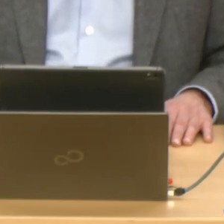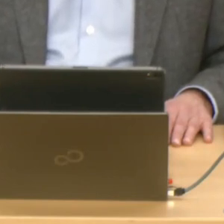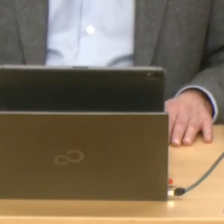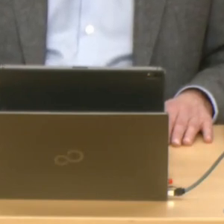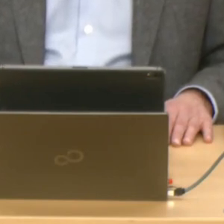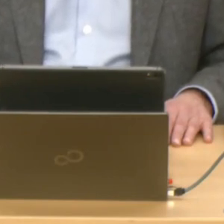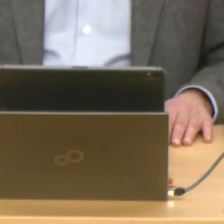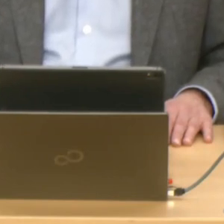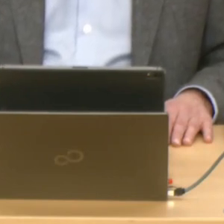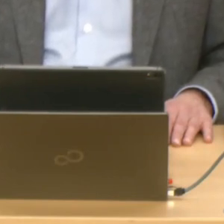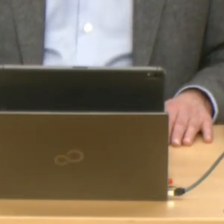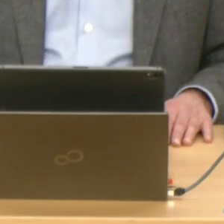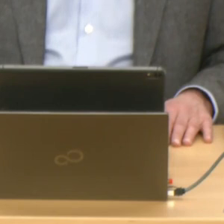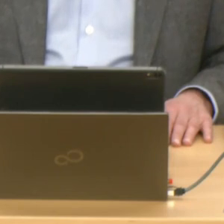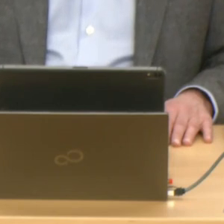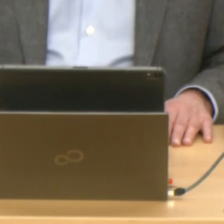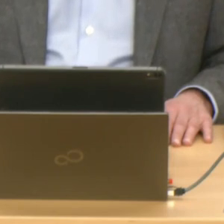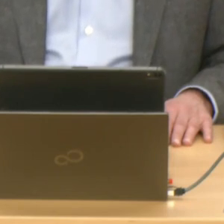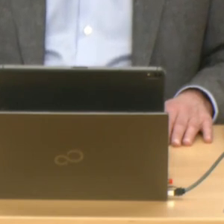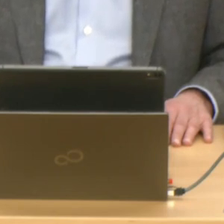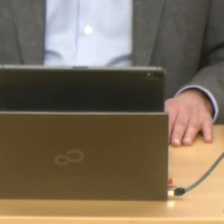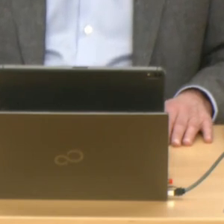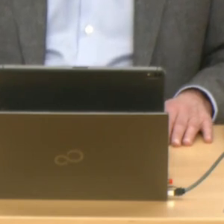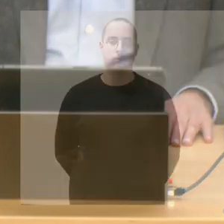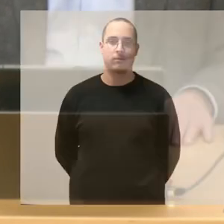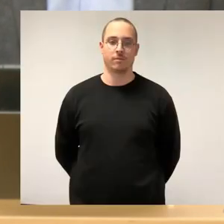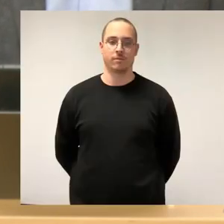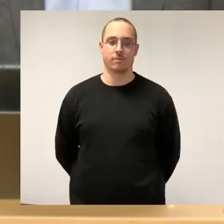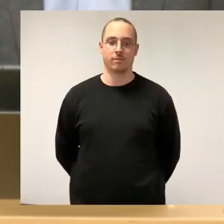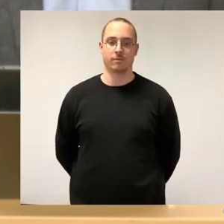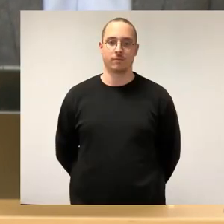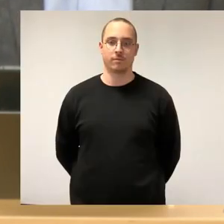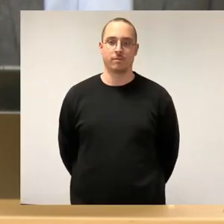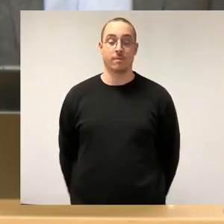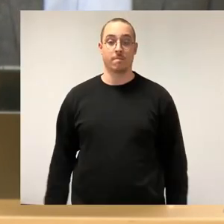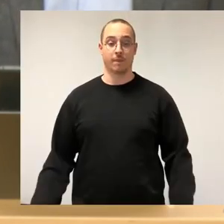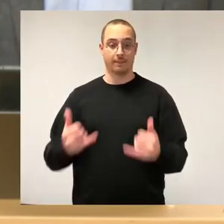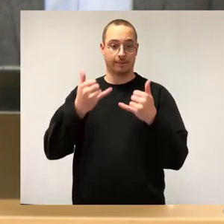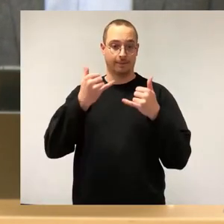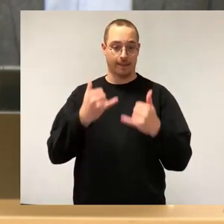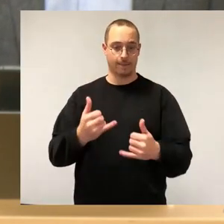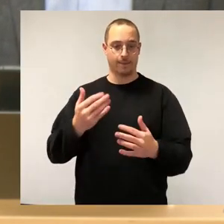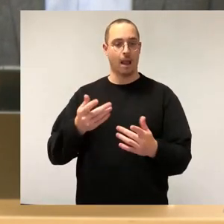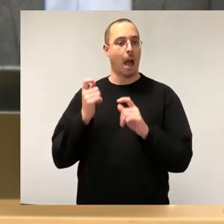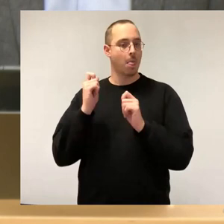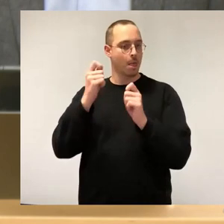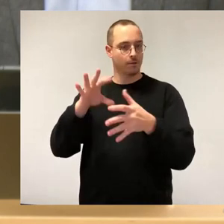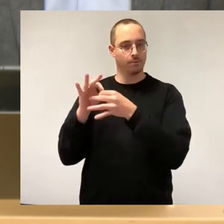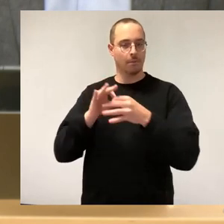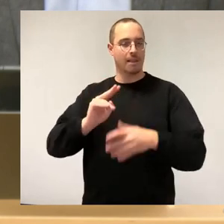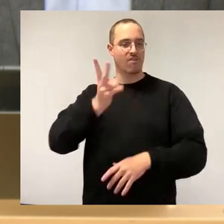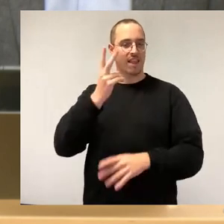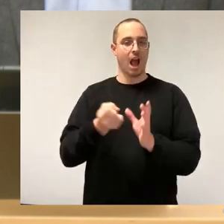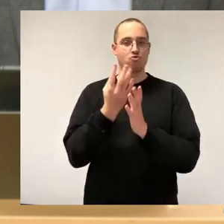die Anträge inhaltlich dazu passend noch zur Behandlung.